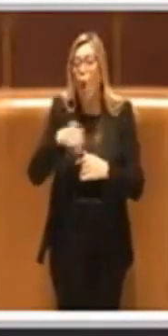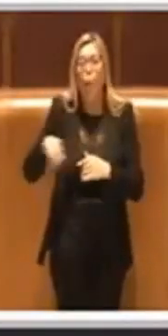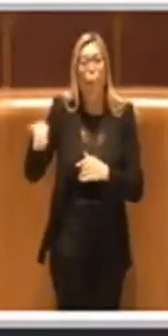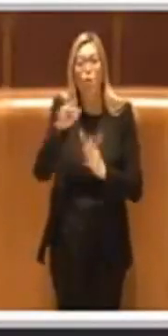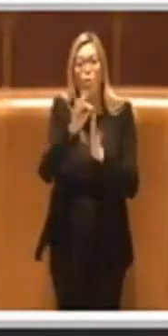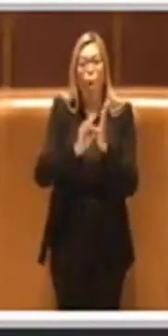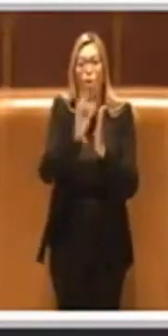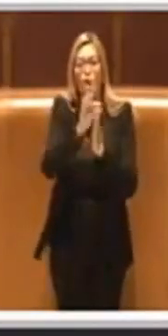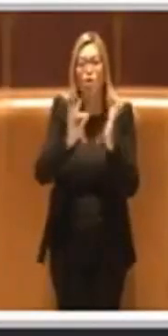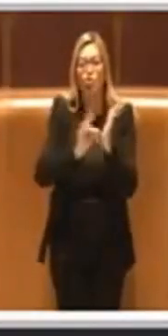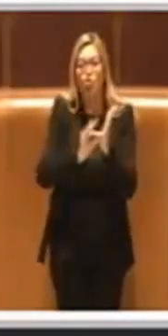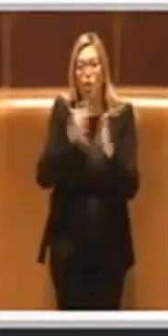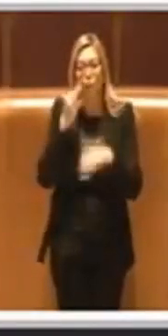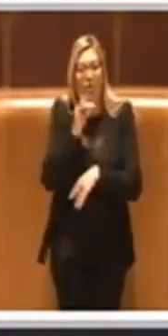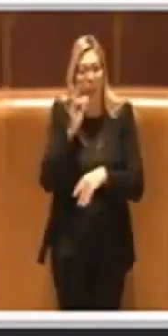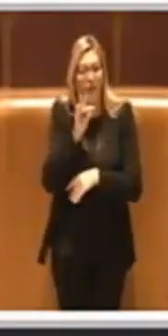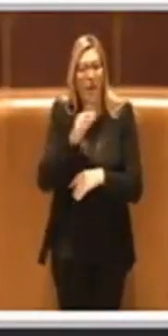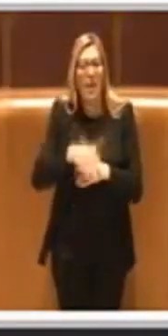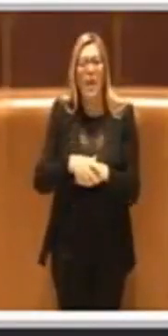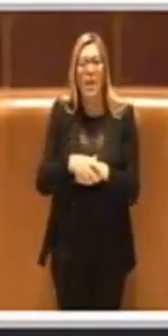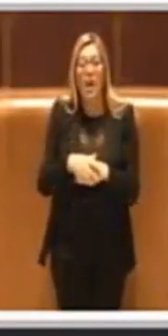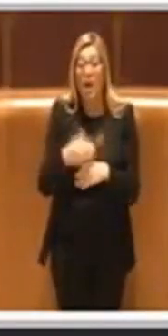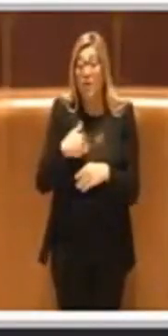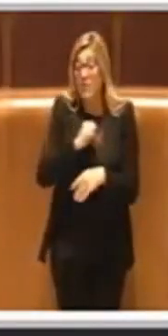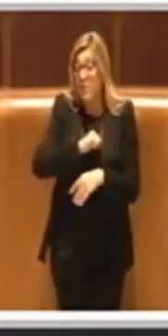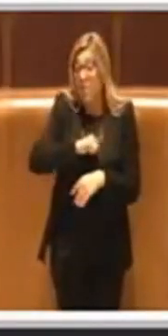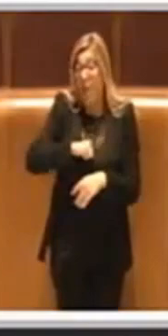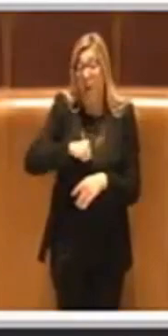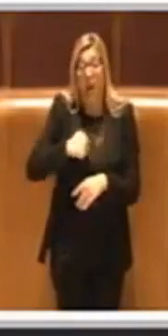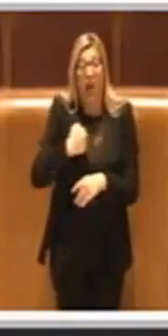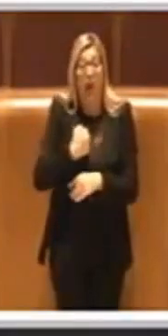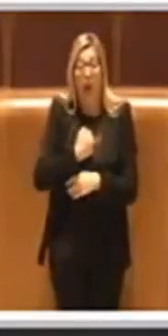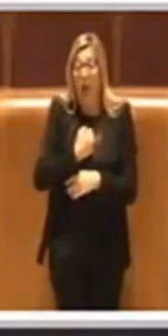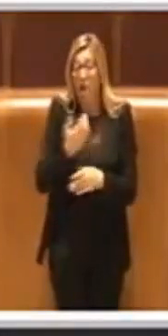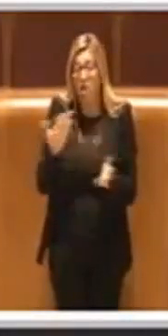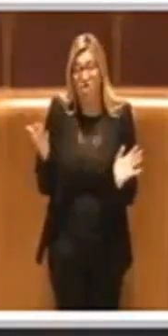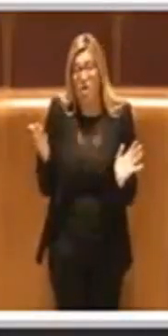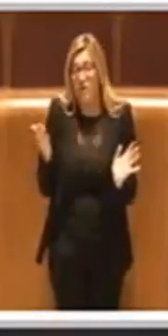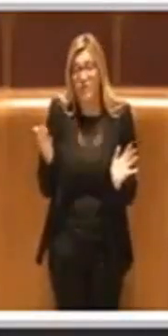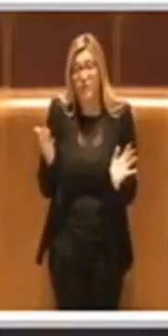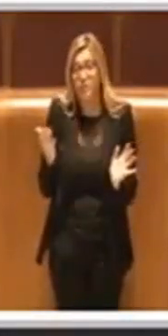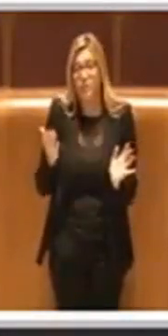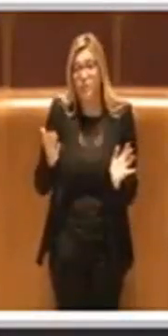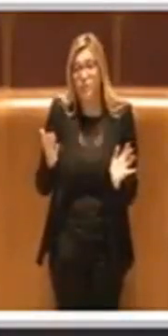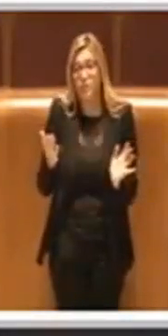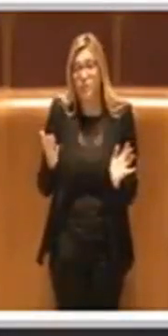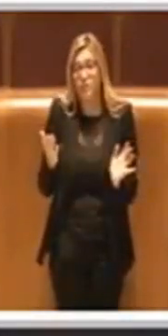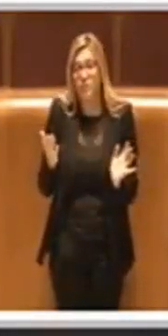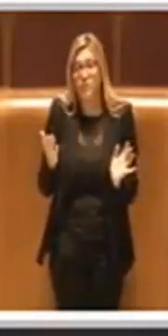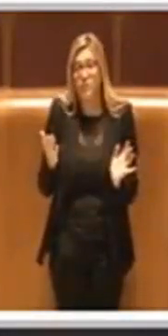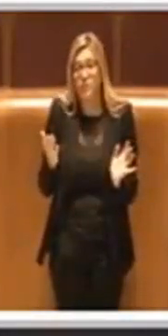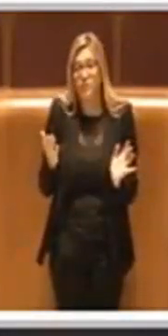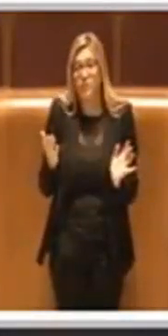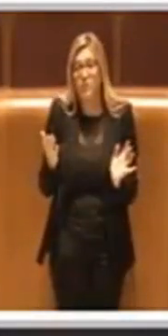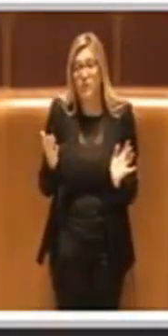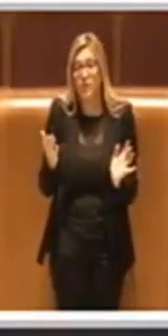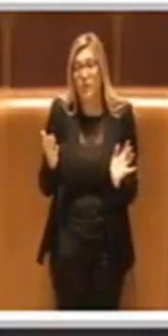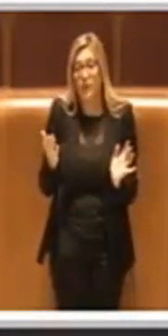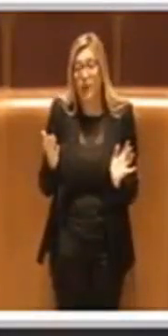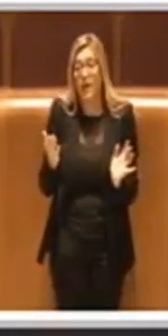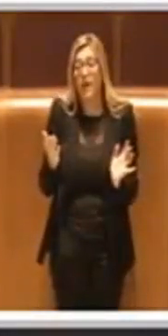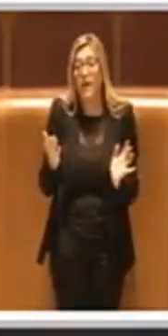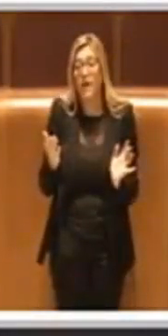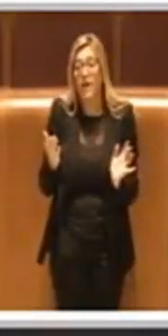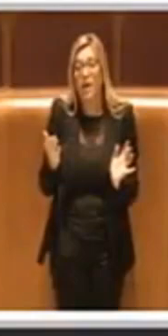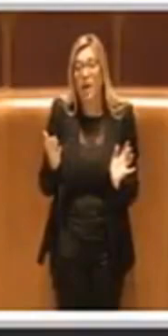intervenire. A me dispiace che non si sia comprese